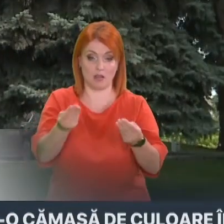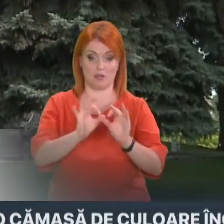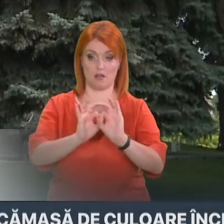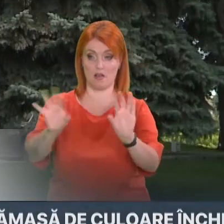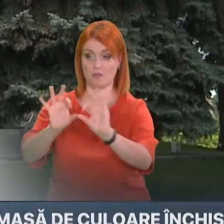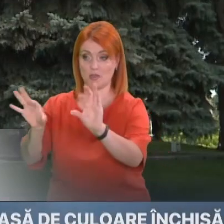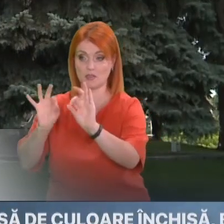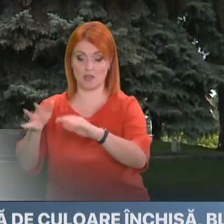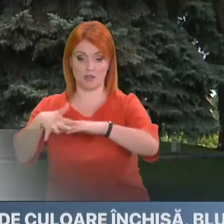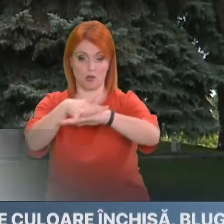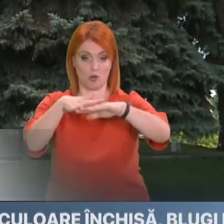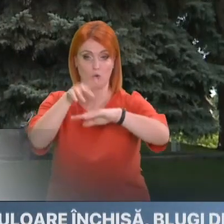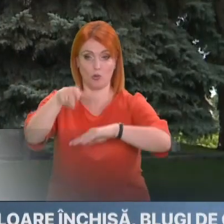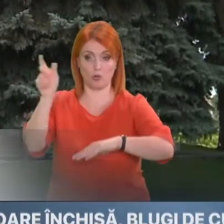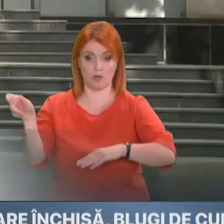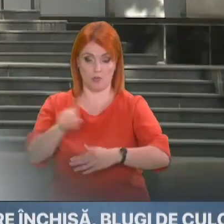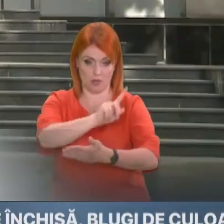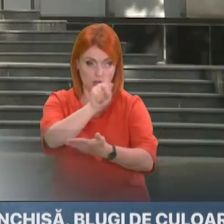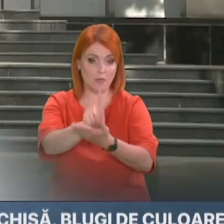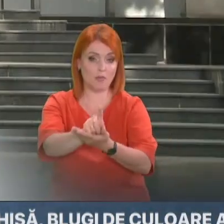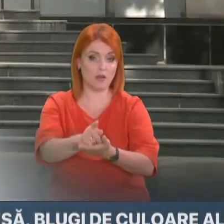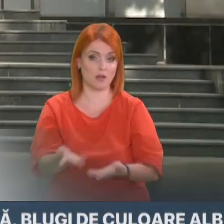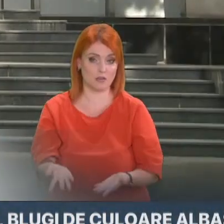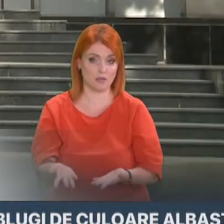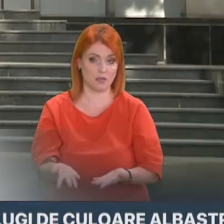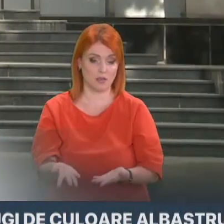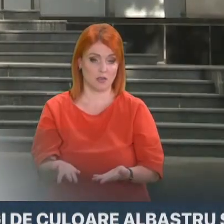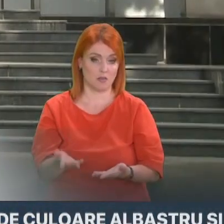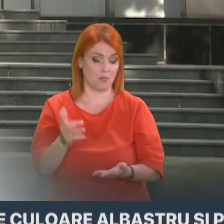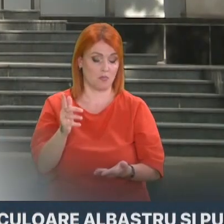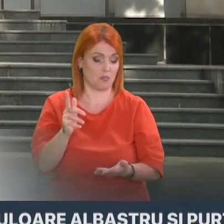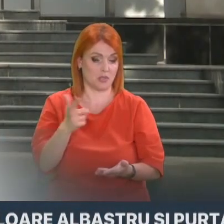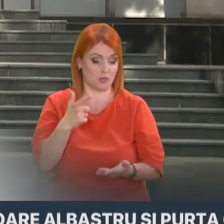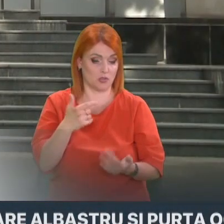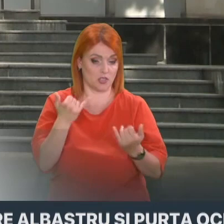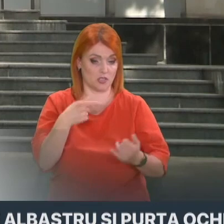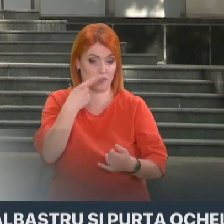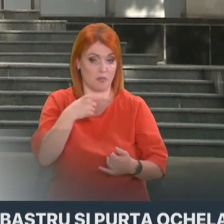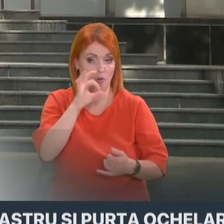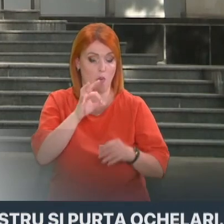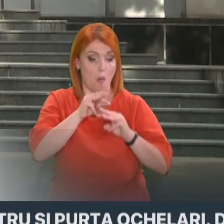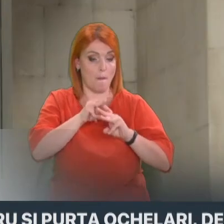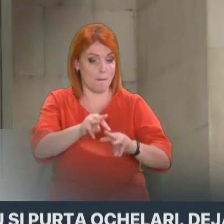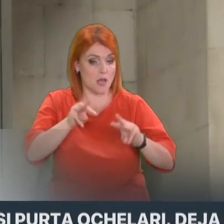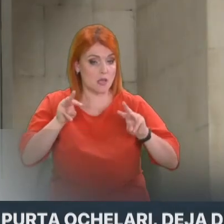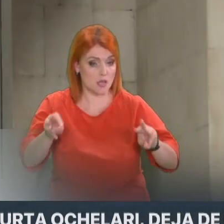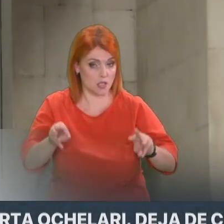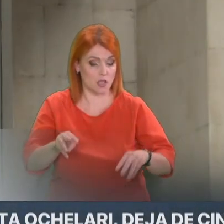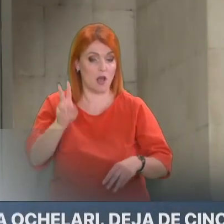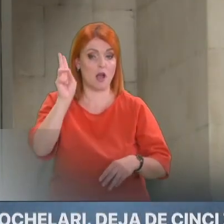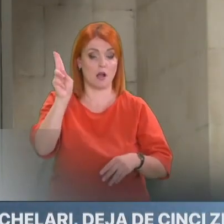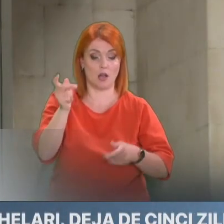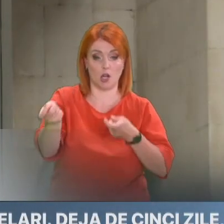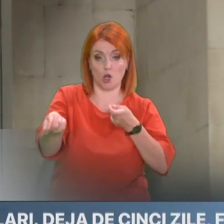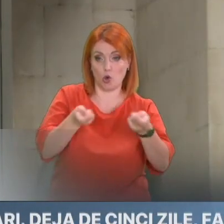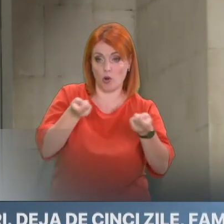ultima instanție este vorba despre ministri care sunt responsabili pentru domenii extrem de importante în